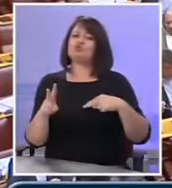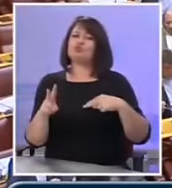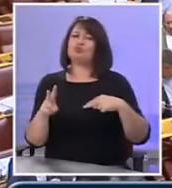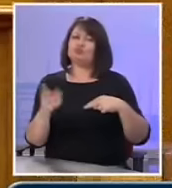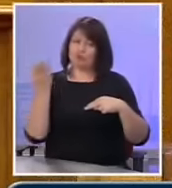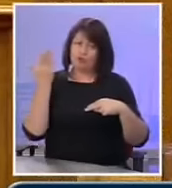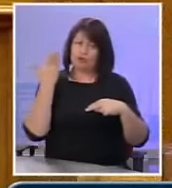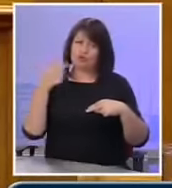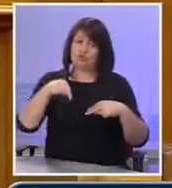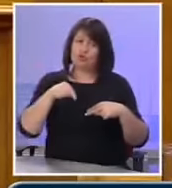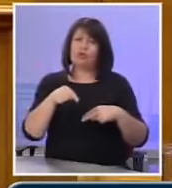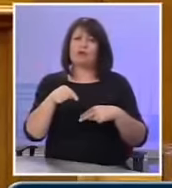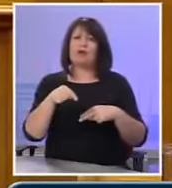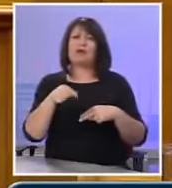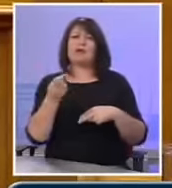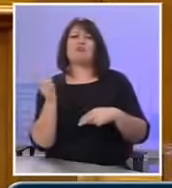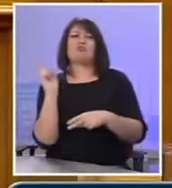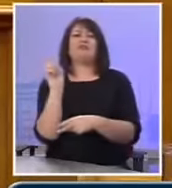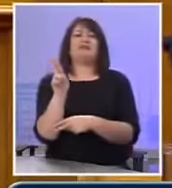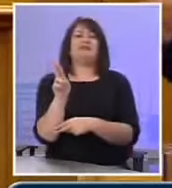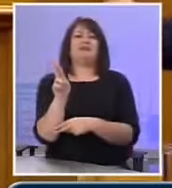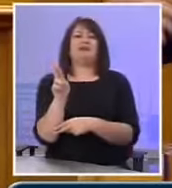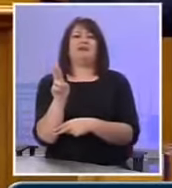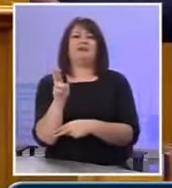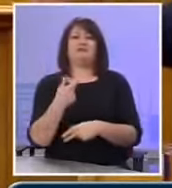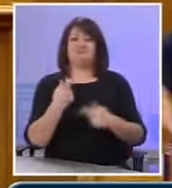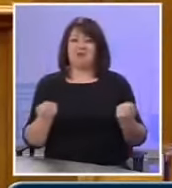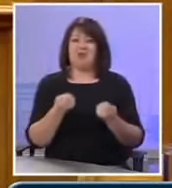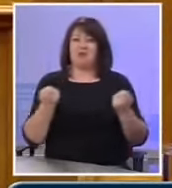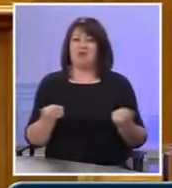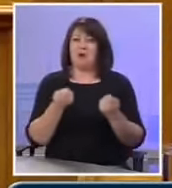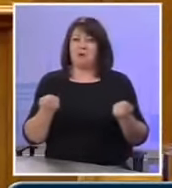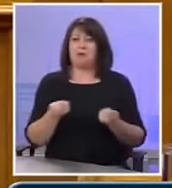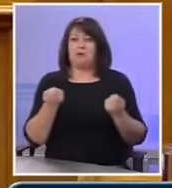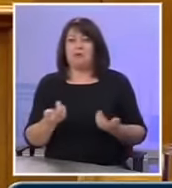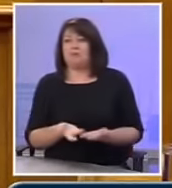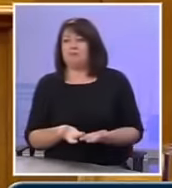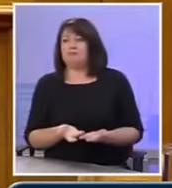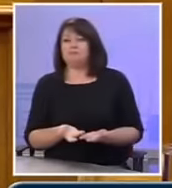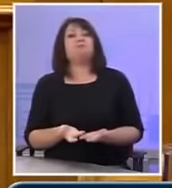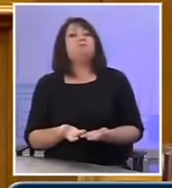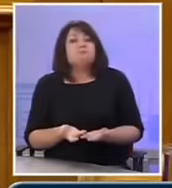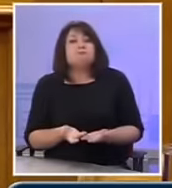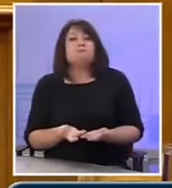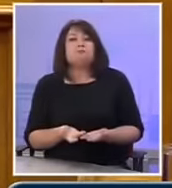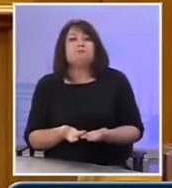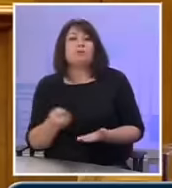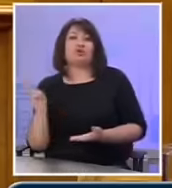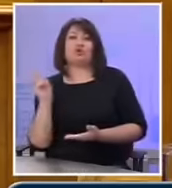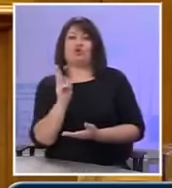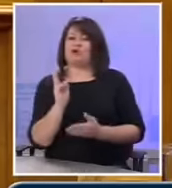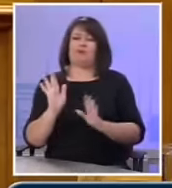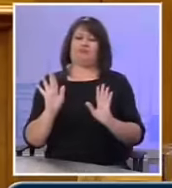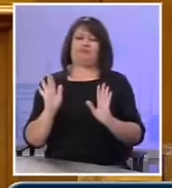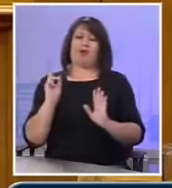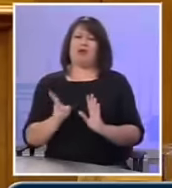που τώρα είναι και υποψήφοι λέγανε ότι εγώ τα κάνω αυτά καμία κακή τρόικα. Πρέπει